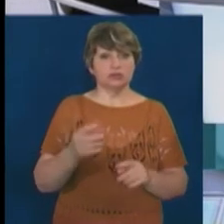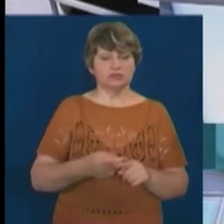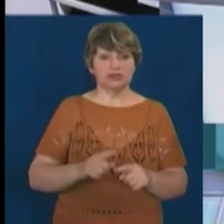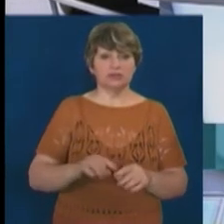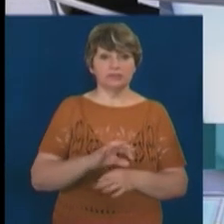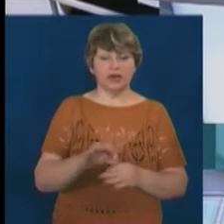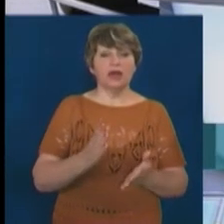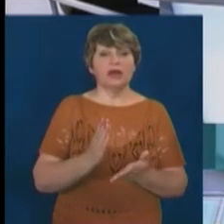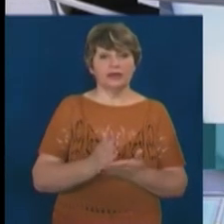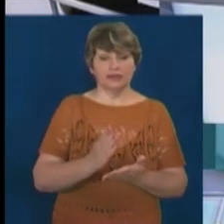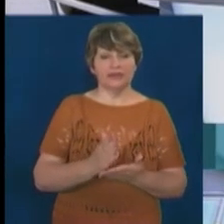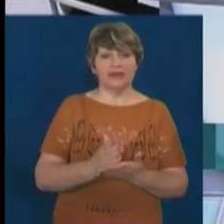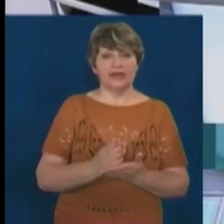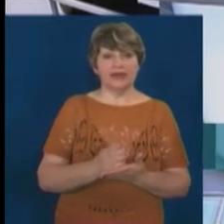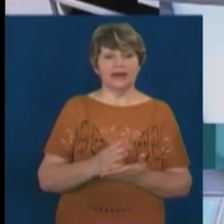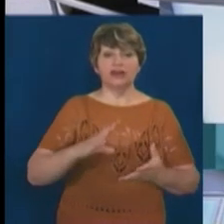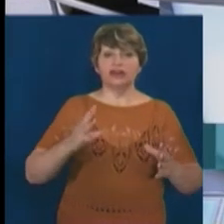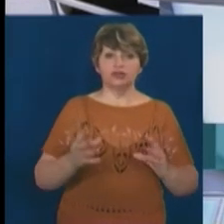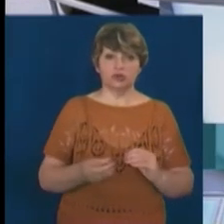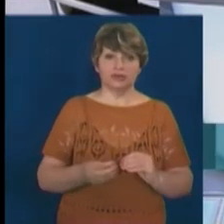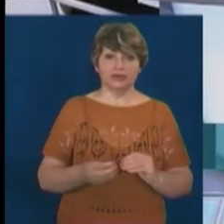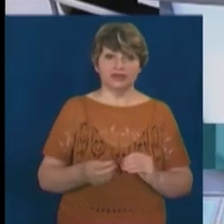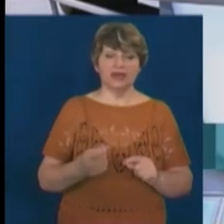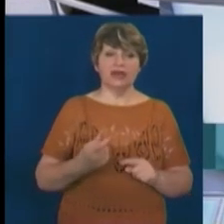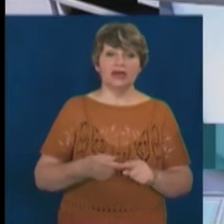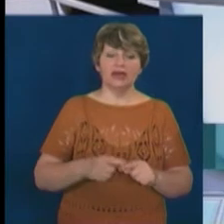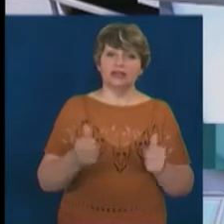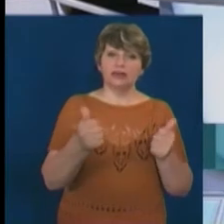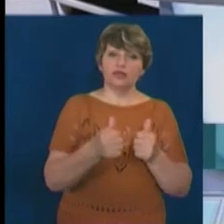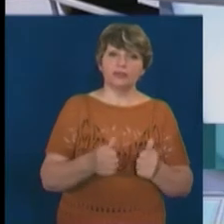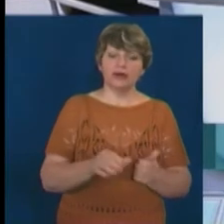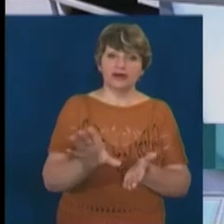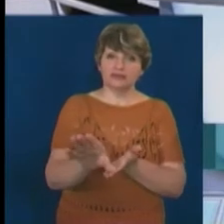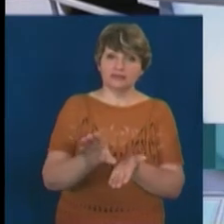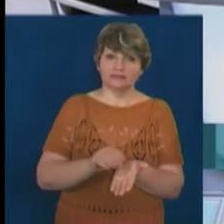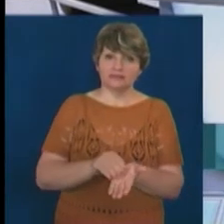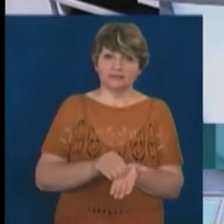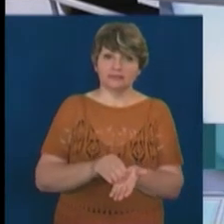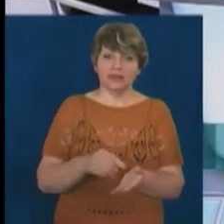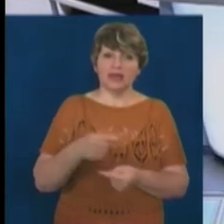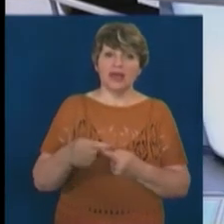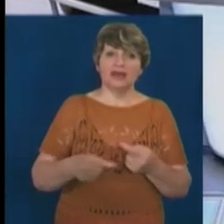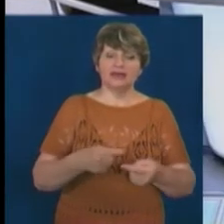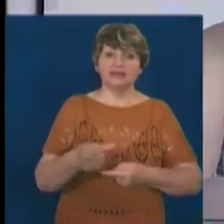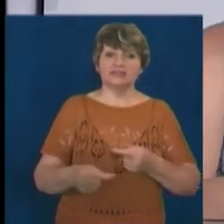цей проєкт. Дія, дія, результат – це інкубатор громадських проєктів. Формат взятий нами із традиційних бізнес